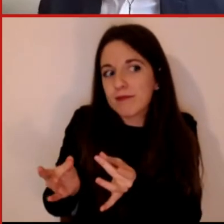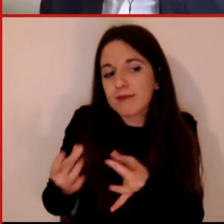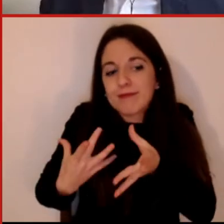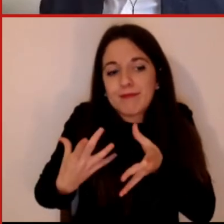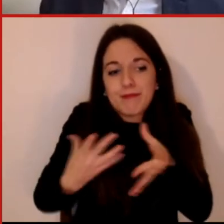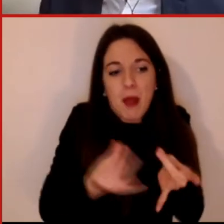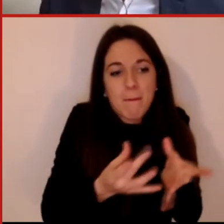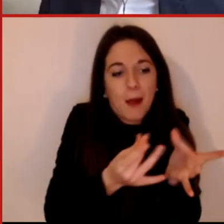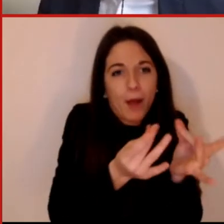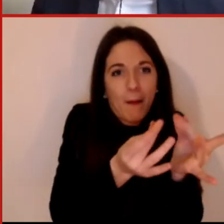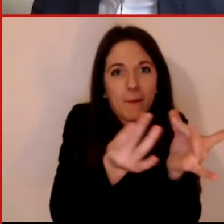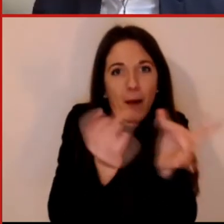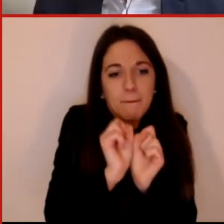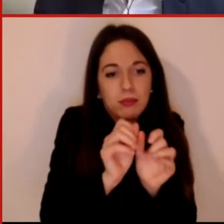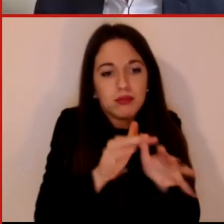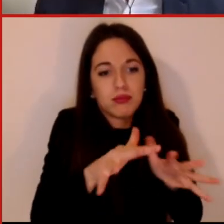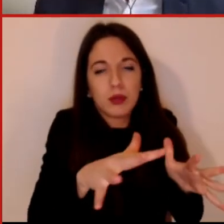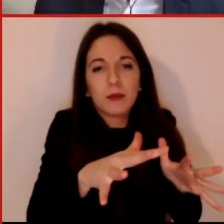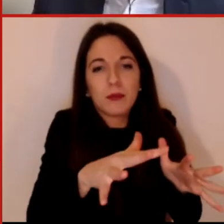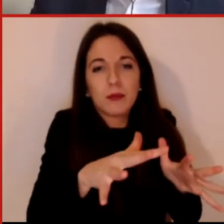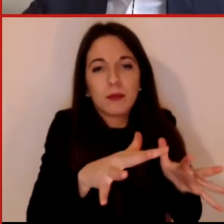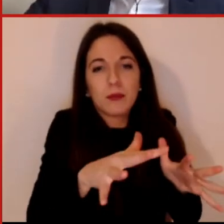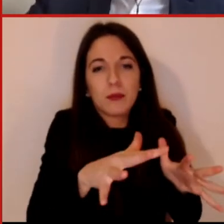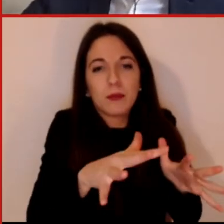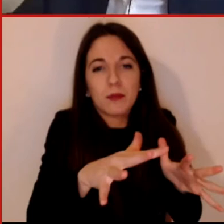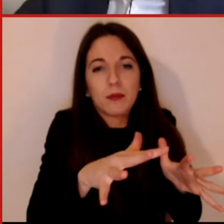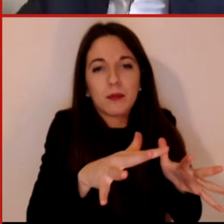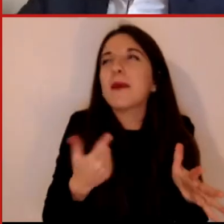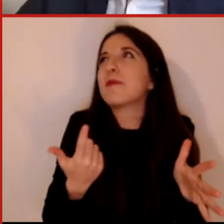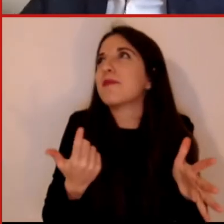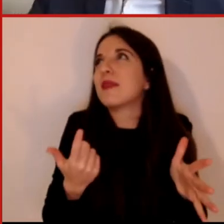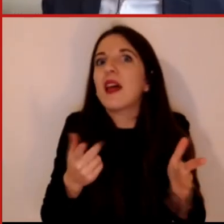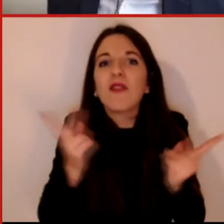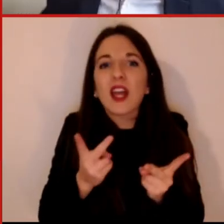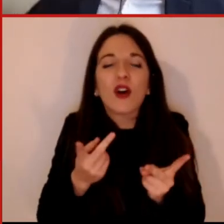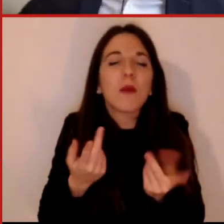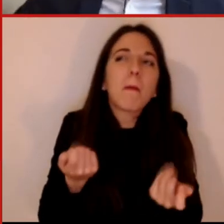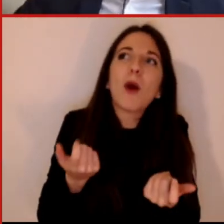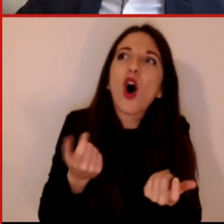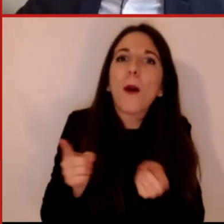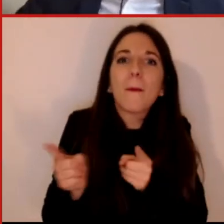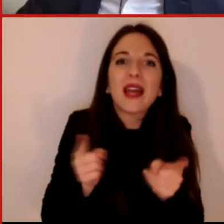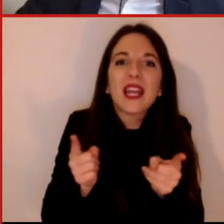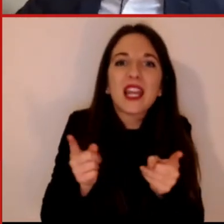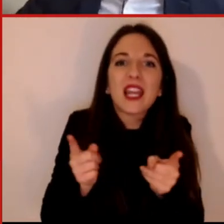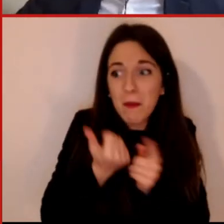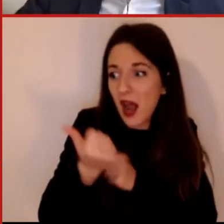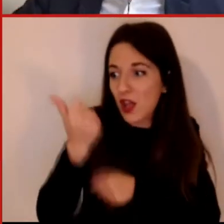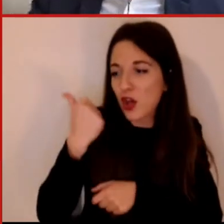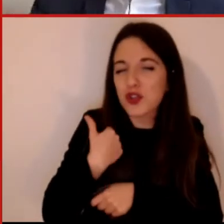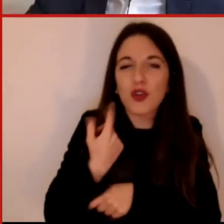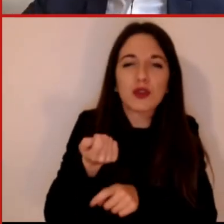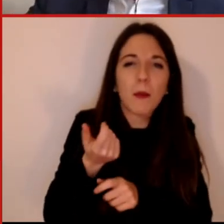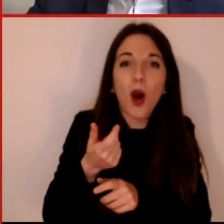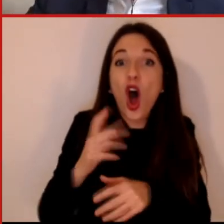perché i casi sono ancora pochi, parliamo di una stagione influenzale che copre il tipo di sintomatologia che è osservata da